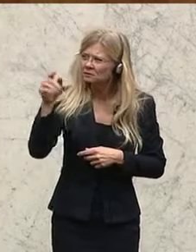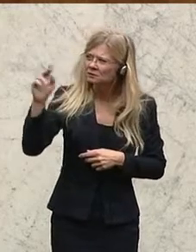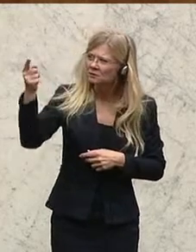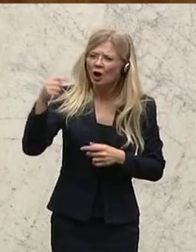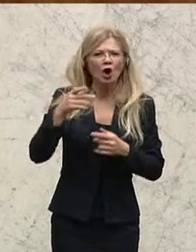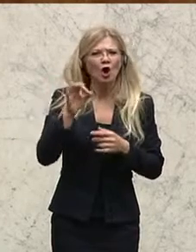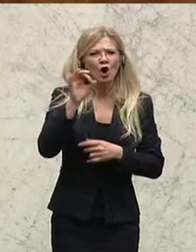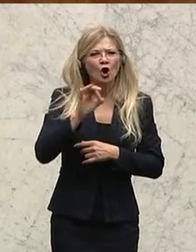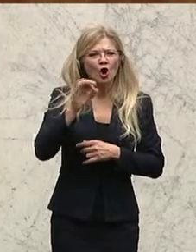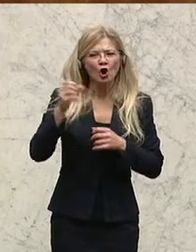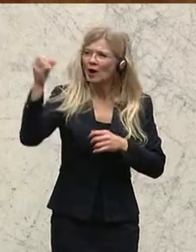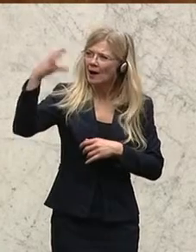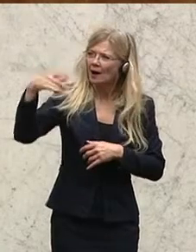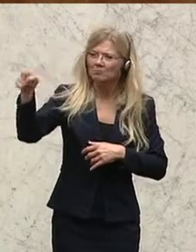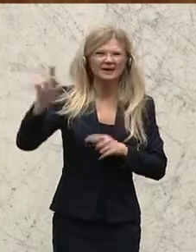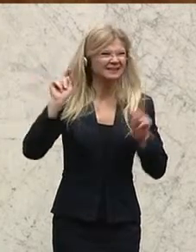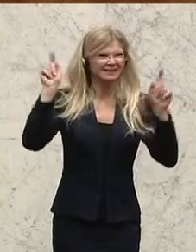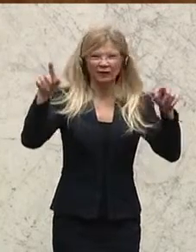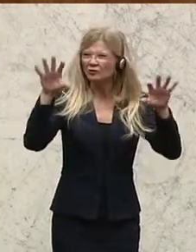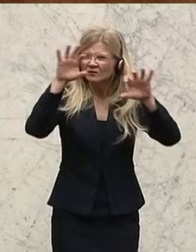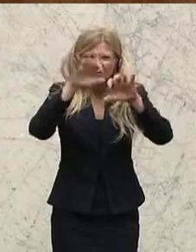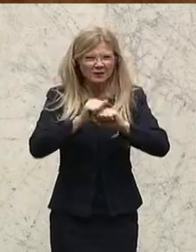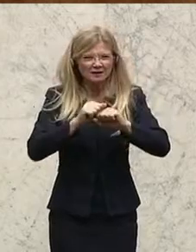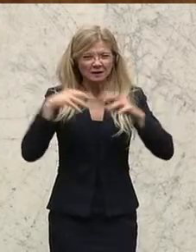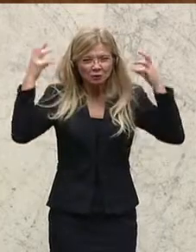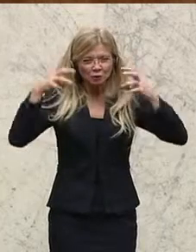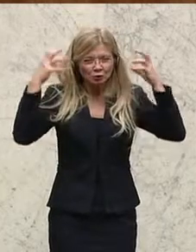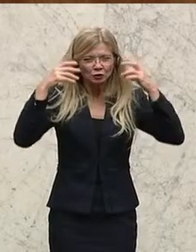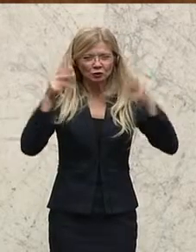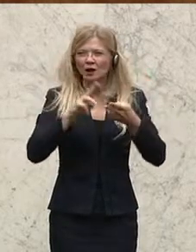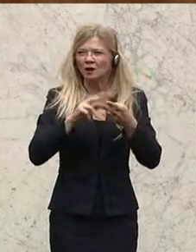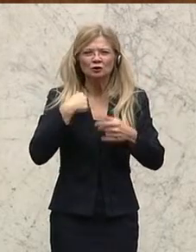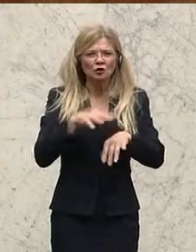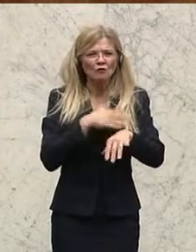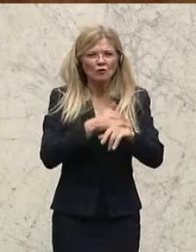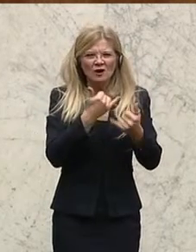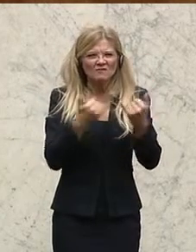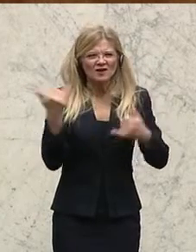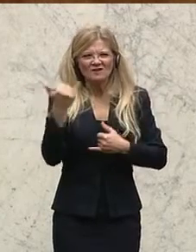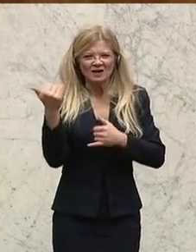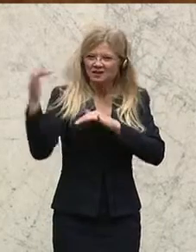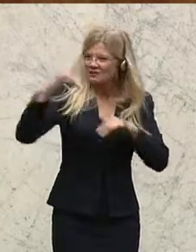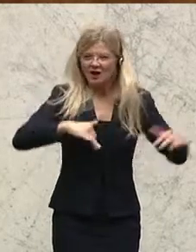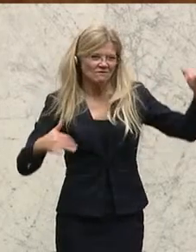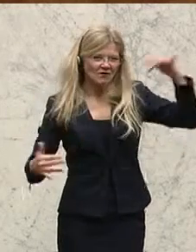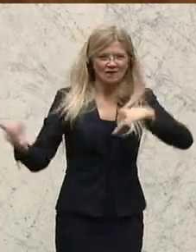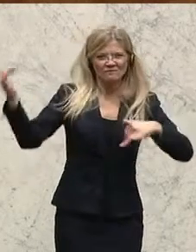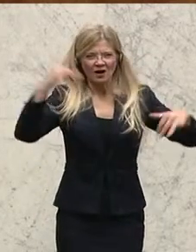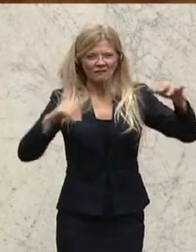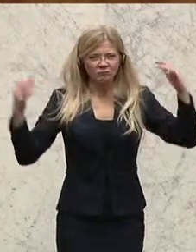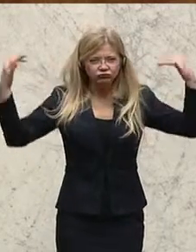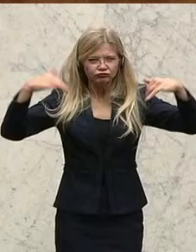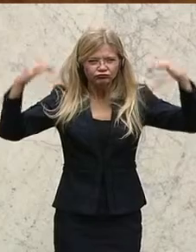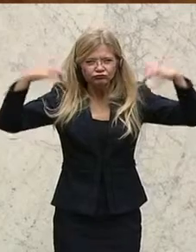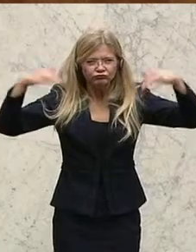Draußen in der Nacht rauschte und toßte es, als wären wir von gewaltigen Wasserfällen umgeben und um uns halte, ein